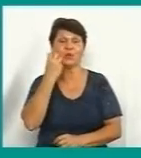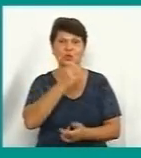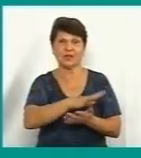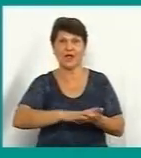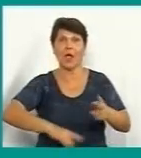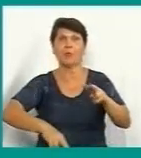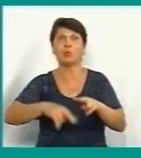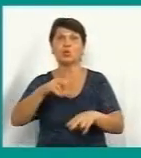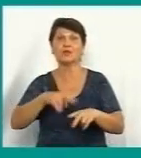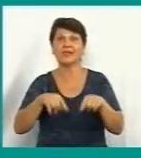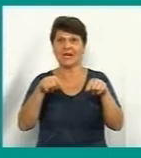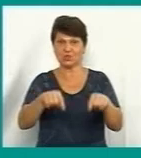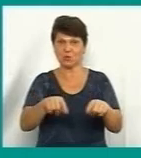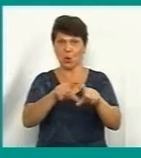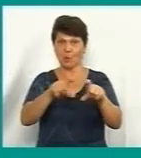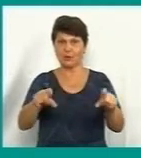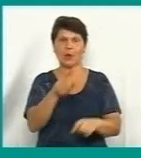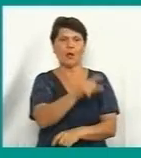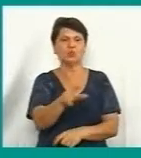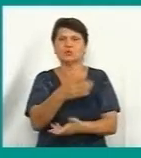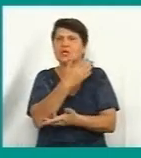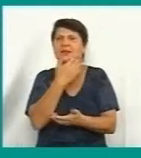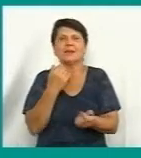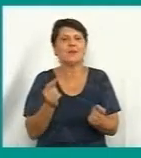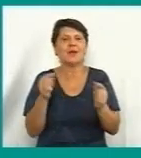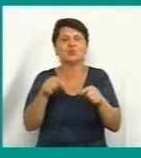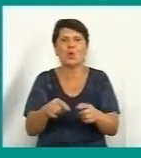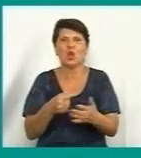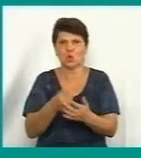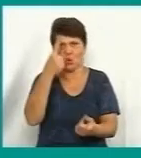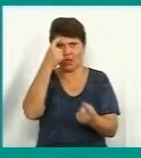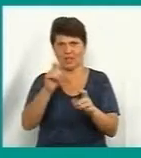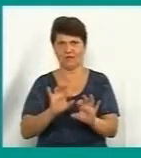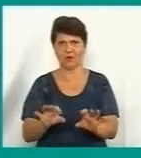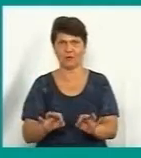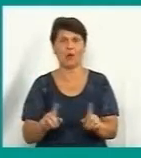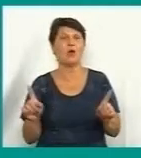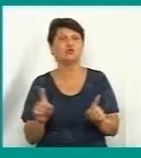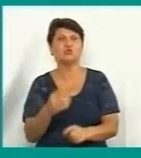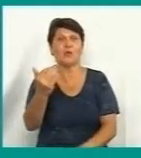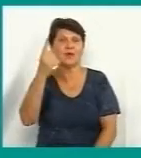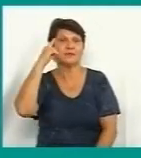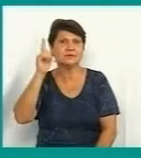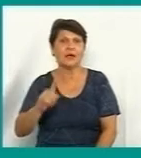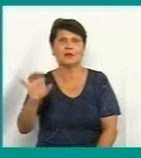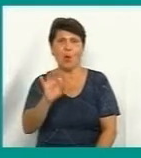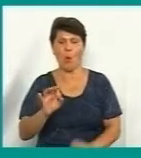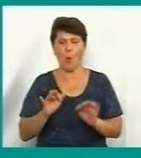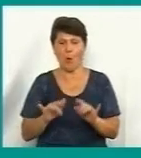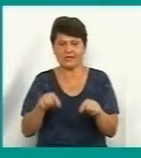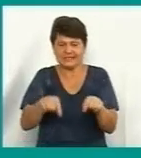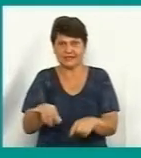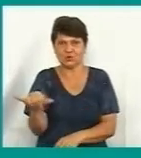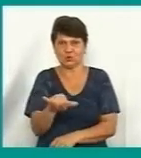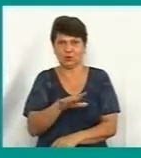будівництво цього об'єкту, люди не мають доступу до інформації. Скажіть, що вам відомо про акцію, яка була цієї